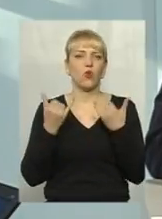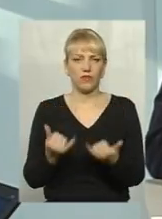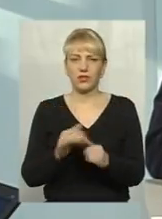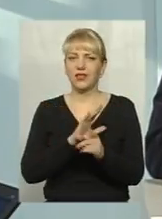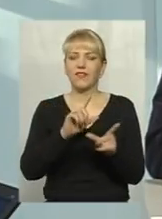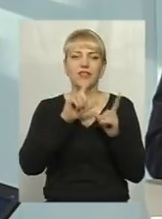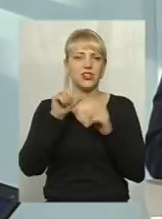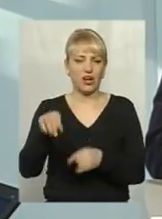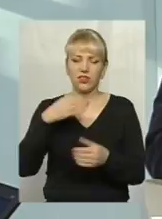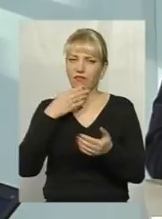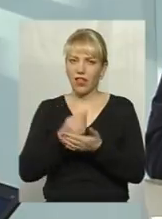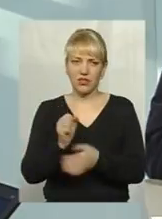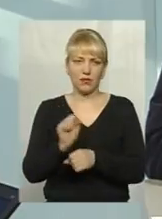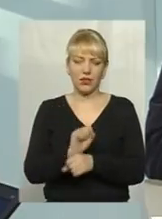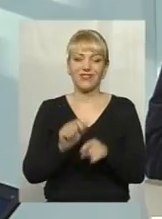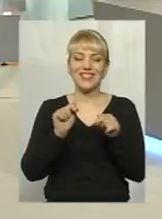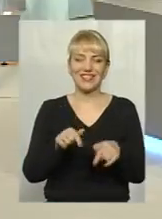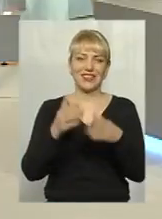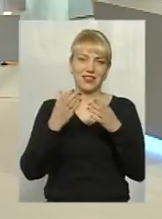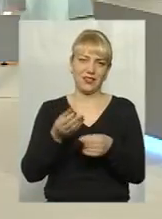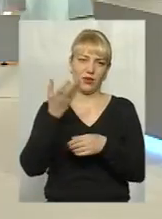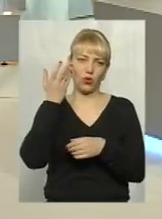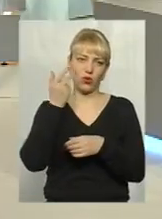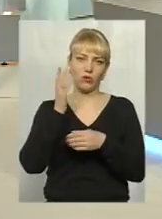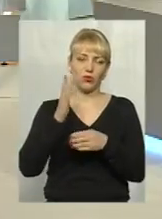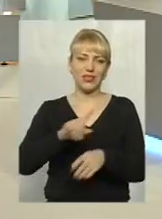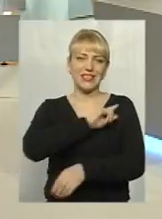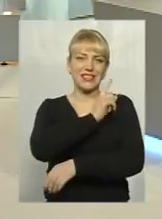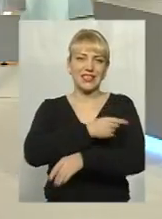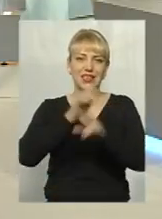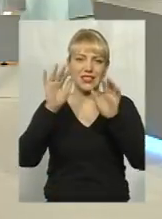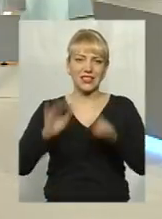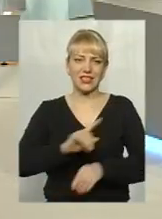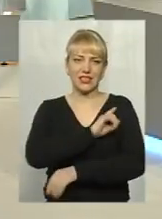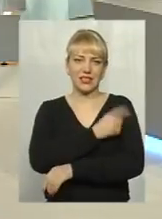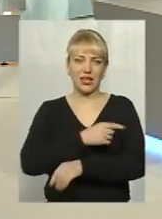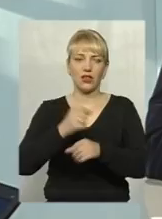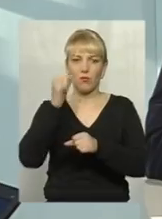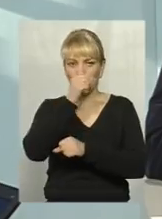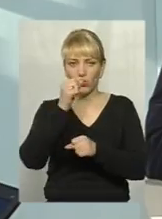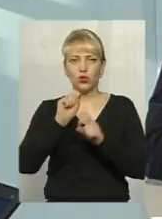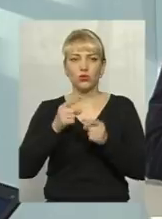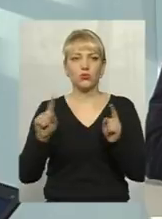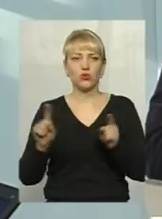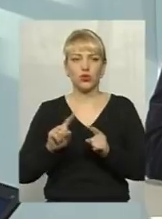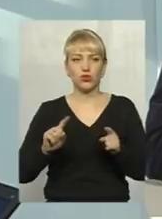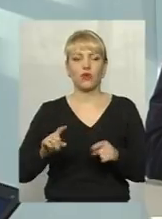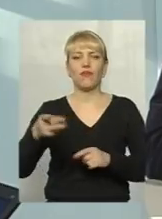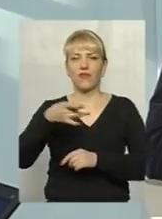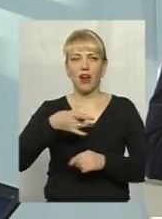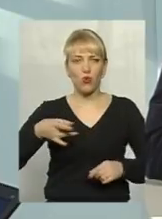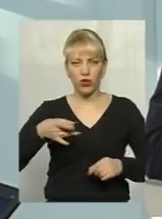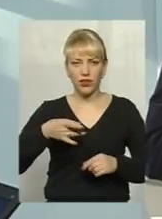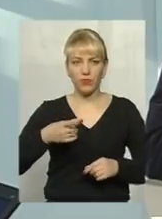виїжджайте власним автотранспортом саме в ці дні, коли буде сильний сніг, сильний мороз. Тому що в районі